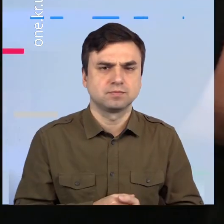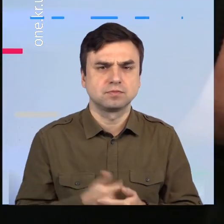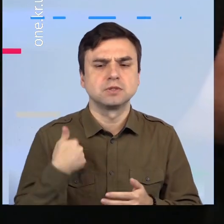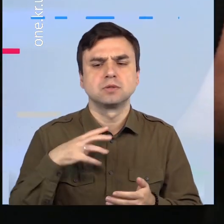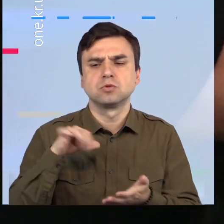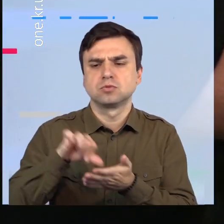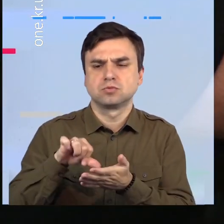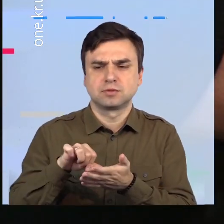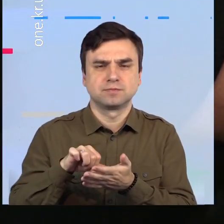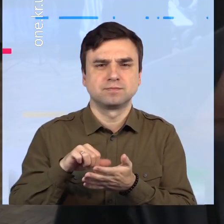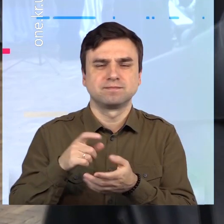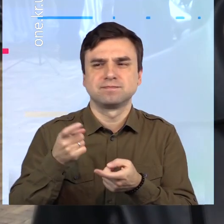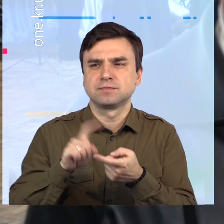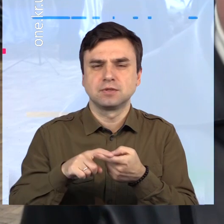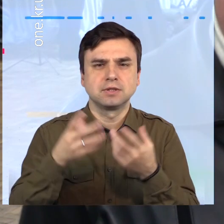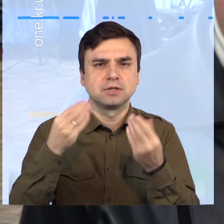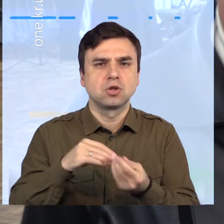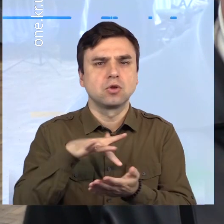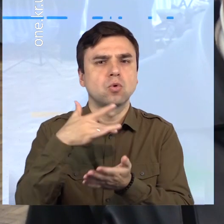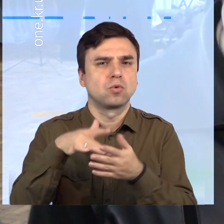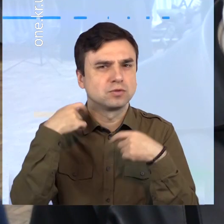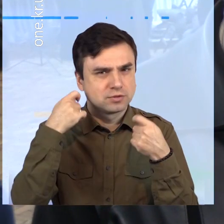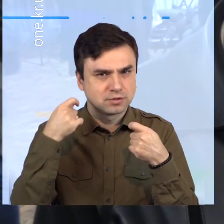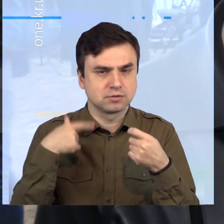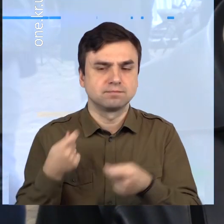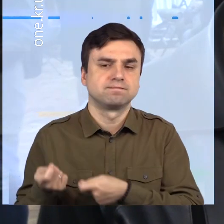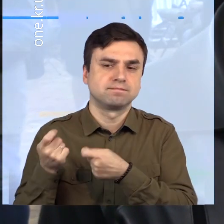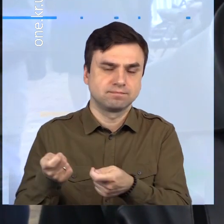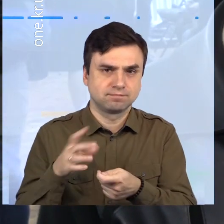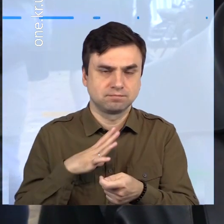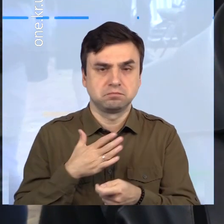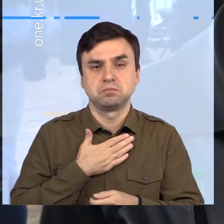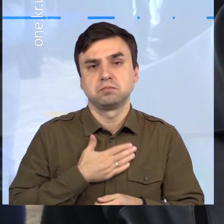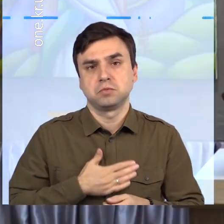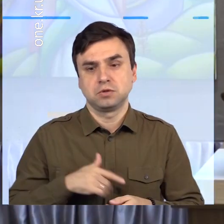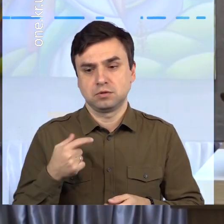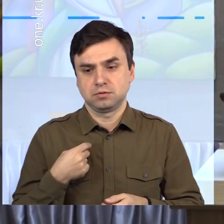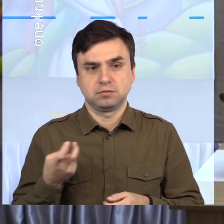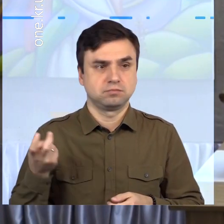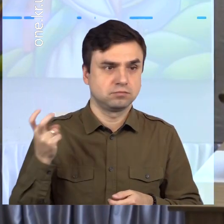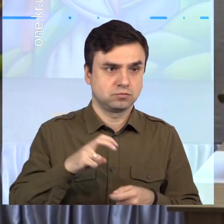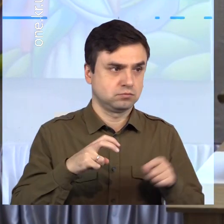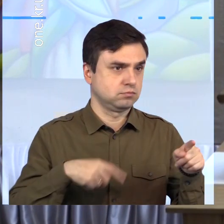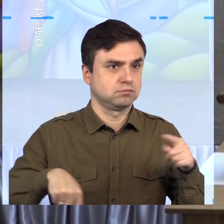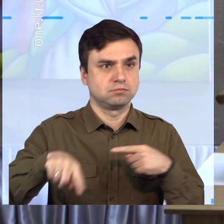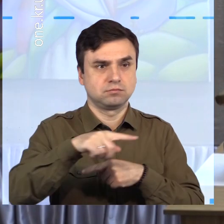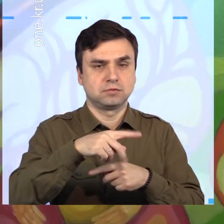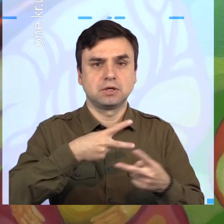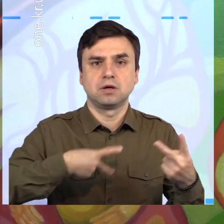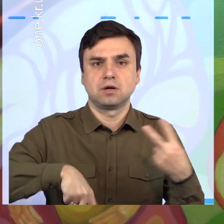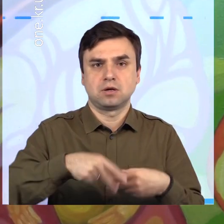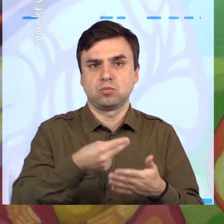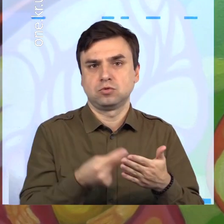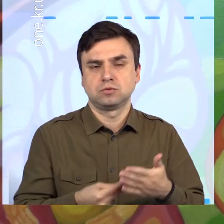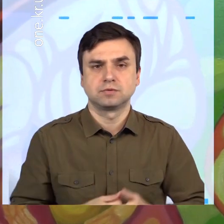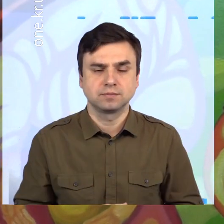міста. Це велике щастя, коли ти можеш прийти туди, куди летить твоя душа. Художник сам собі створив митця.